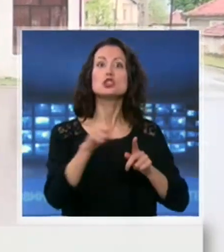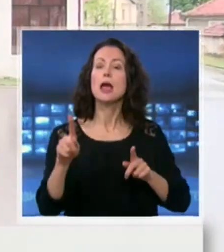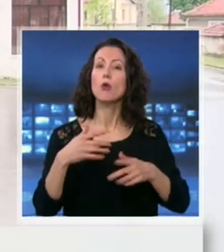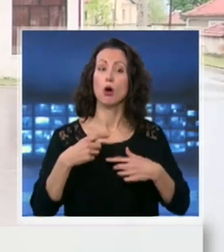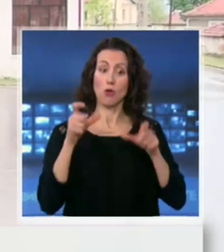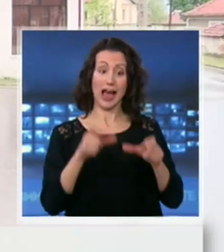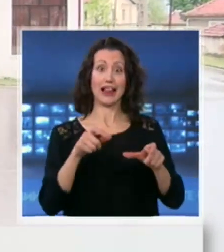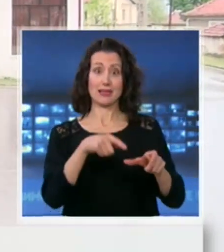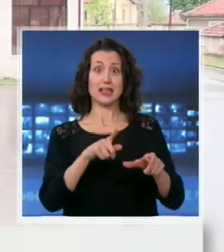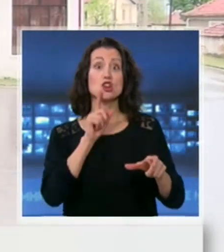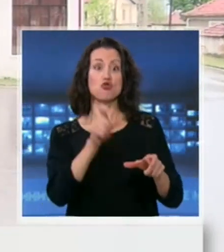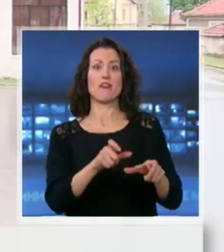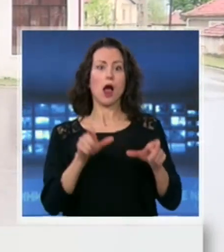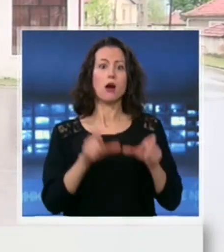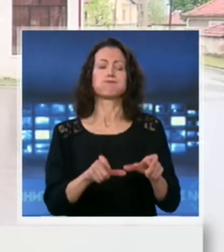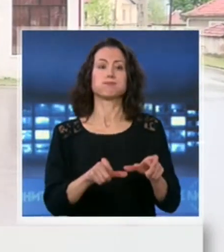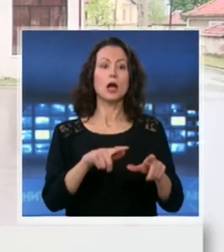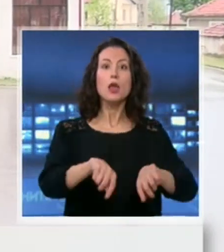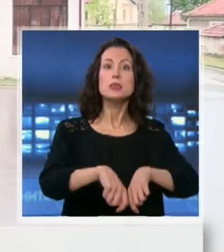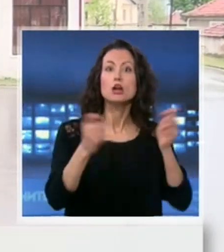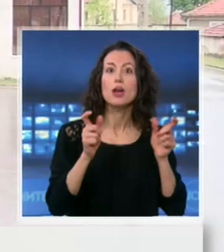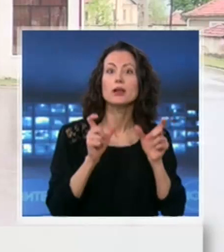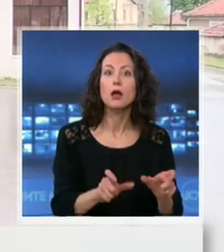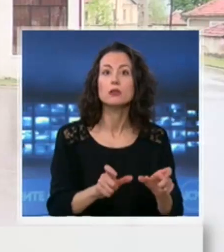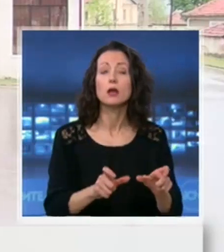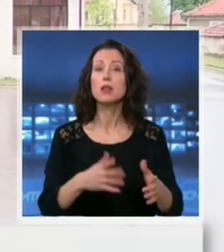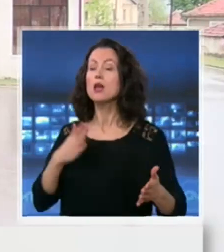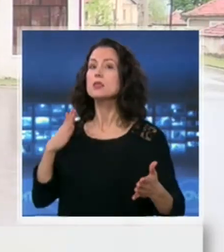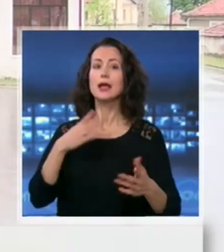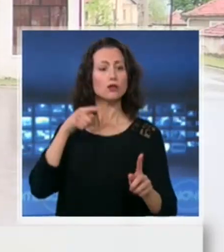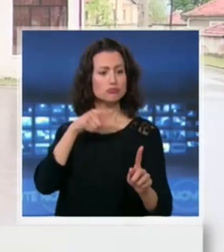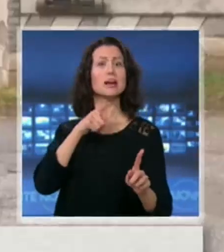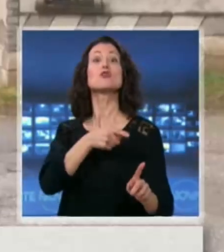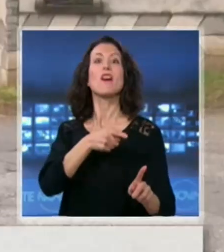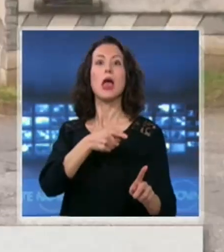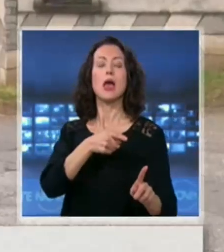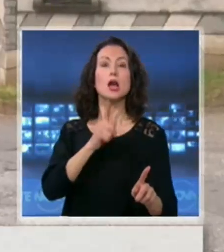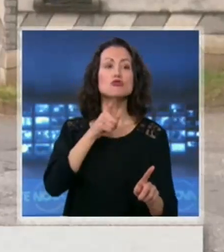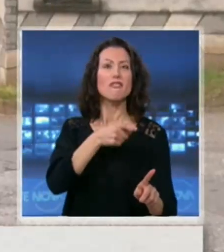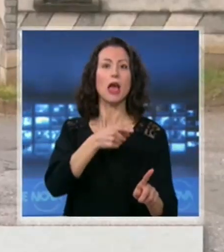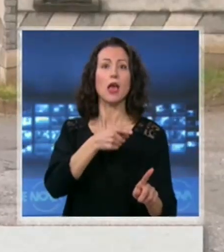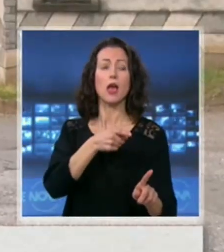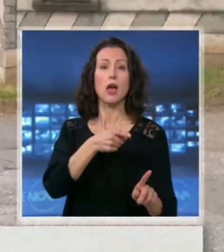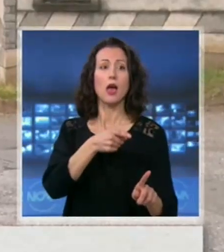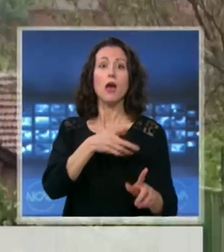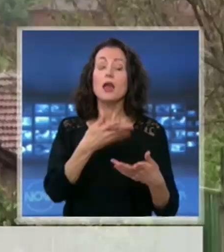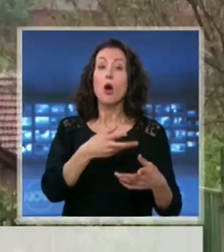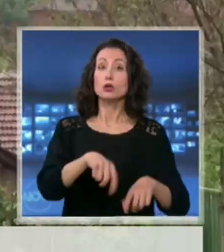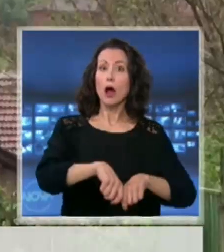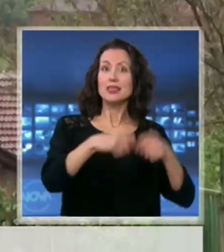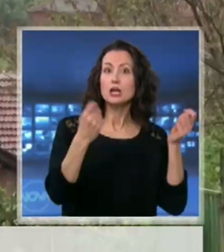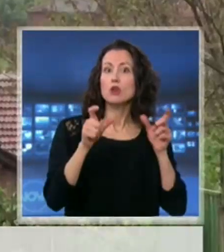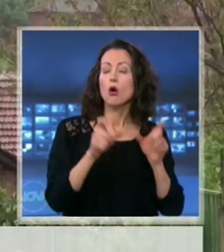карантина, тук се и нарушават карантината, трябва директно да го посочи и с това директно посочване този, който е нарушил